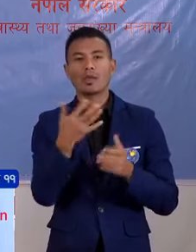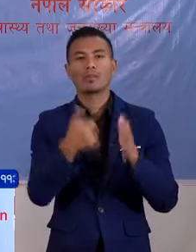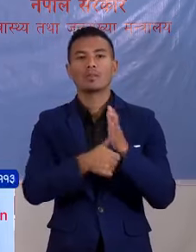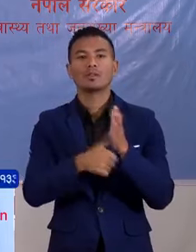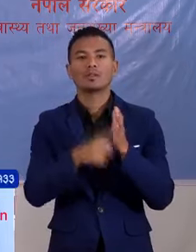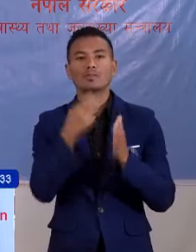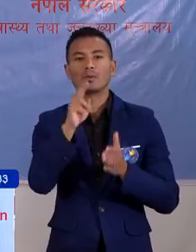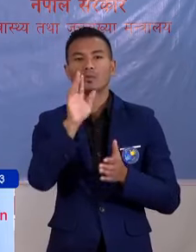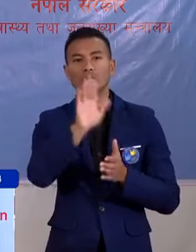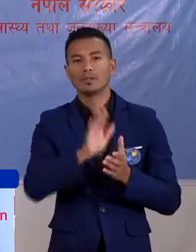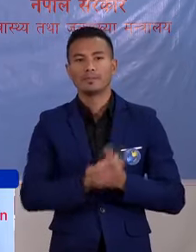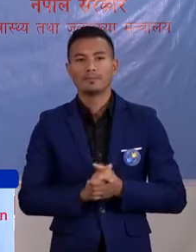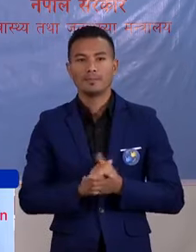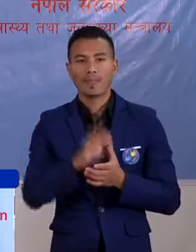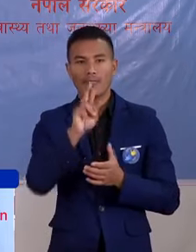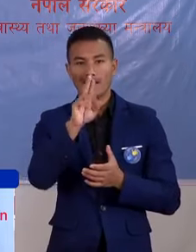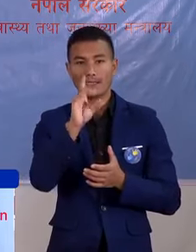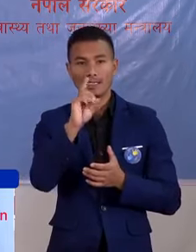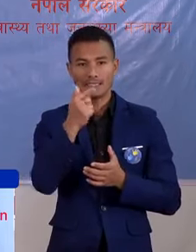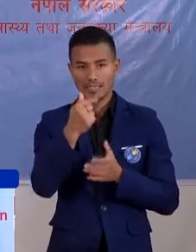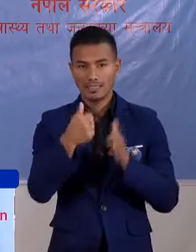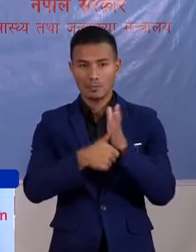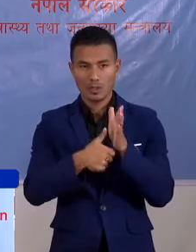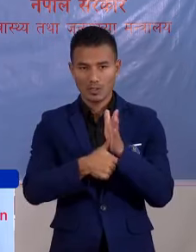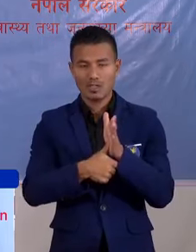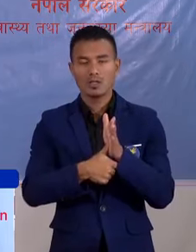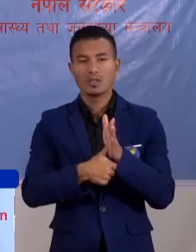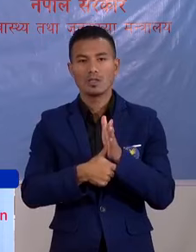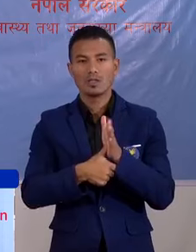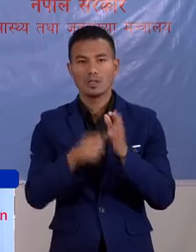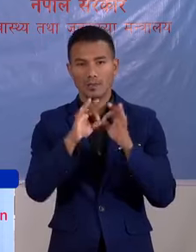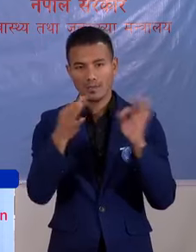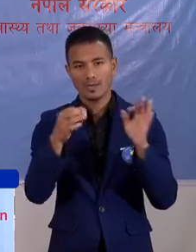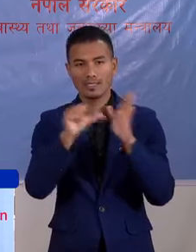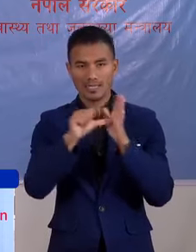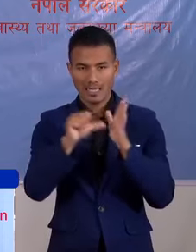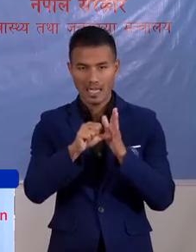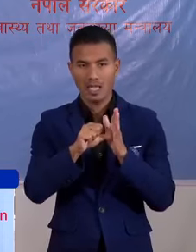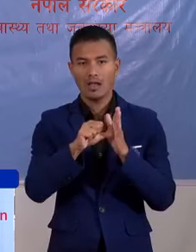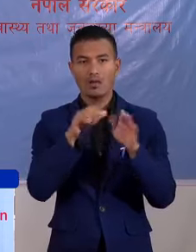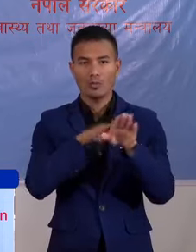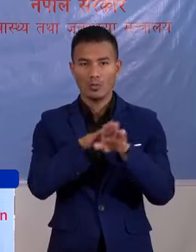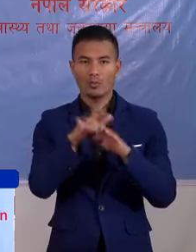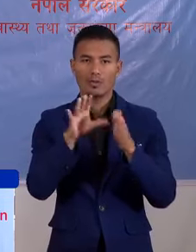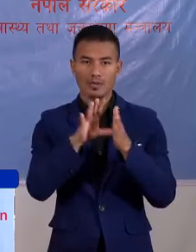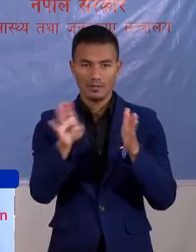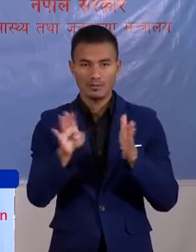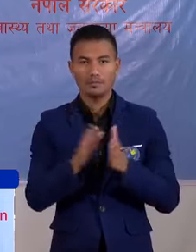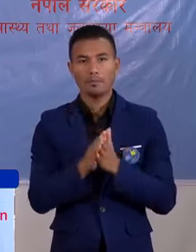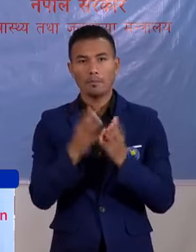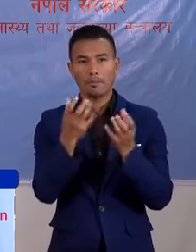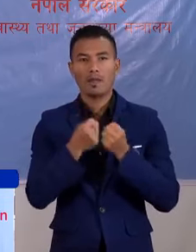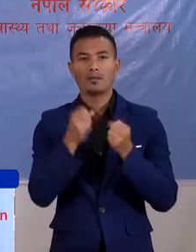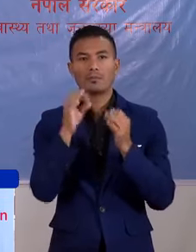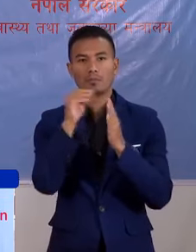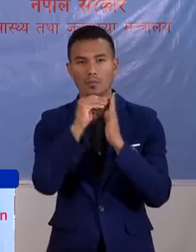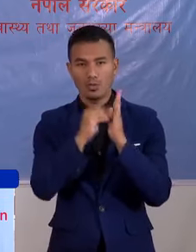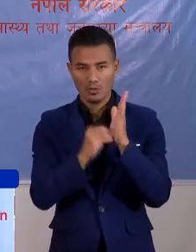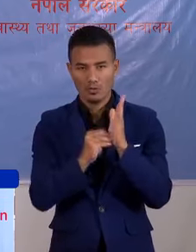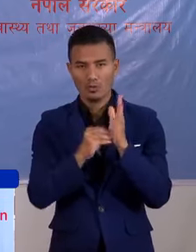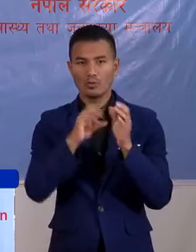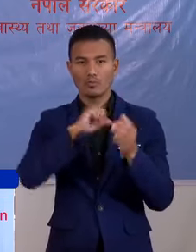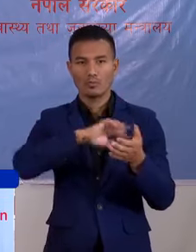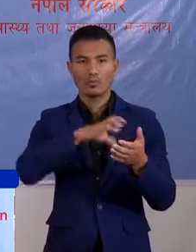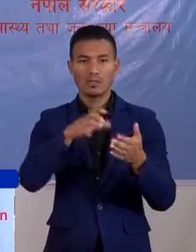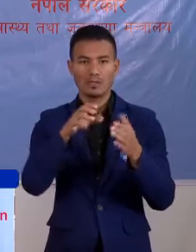अरु भहे का छन आड़िटी परिक्षेन को विविन्न जिल्ला हरु भाट प्राप्त विवरन प्रदेश